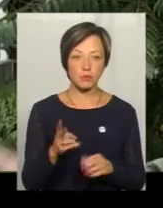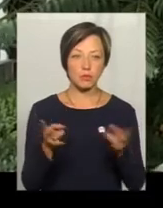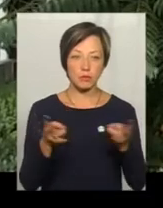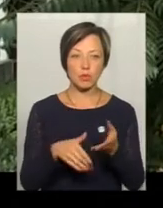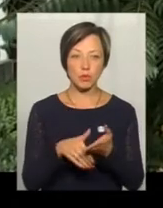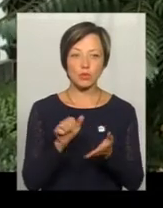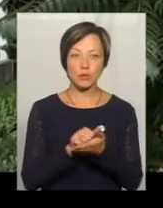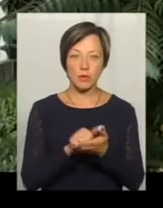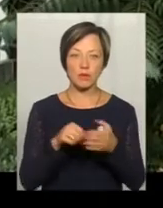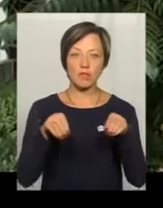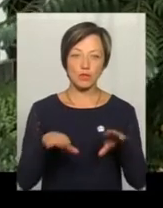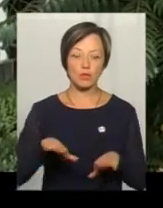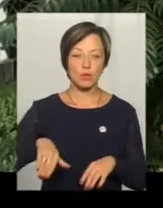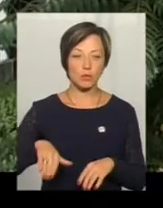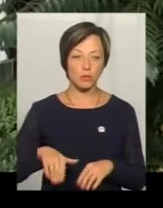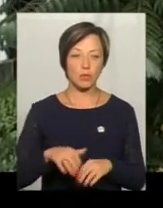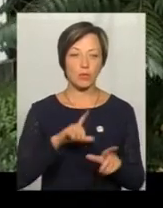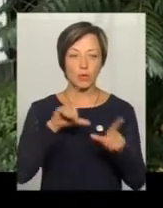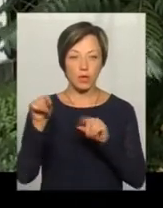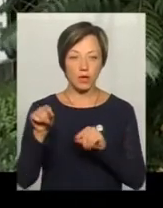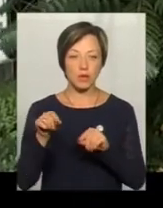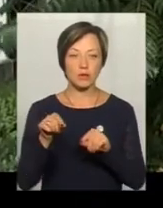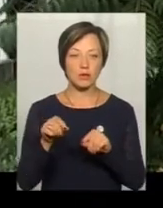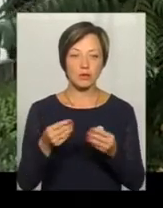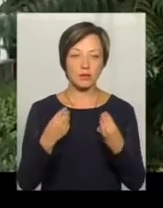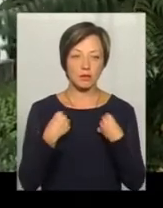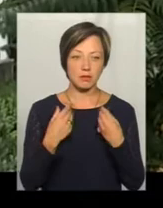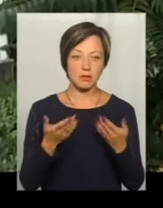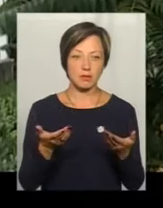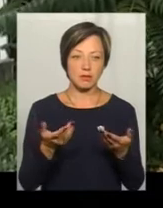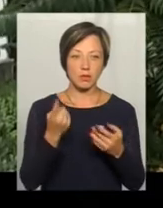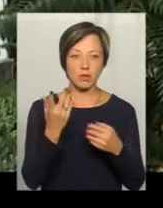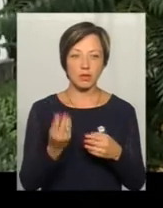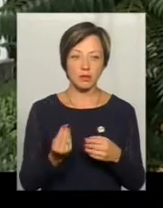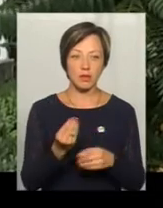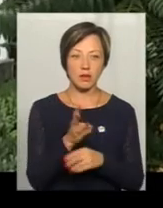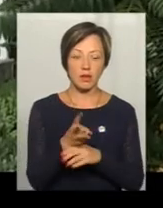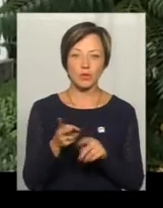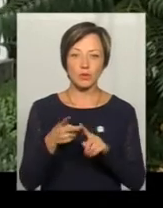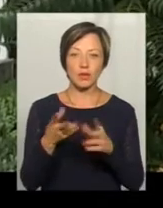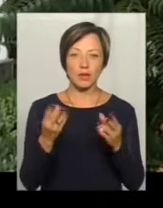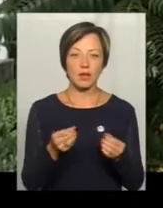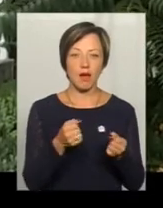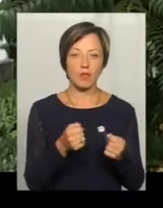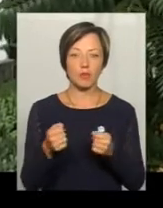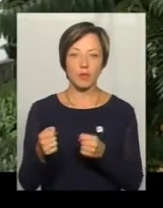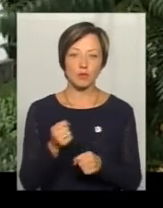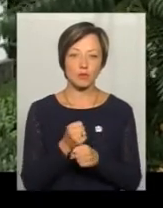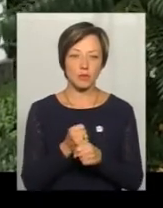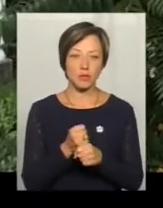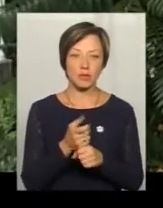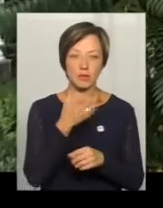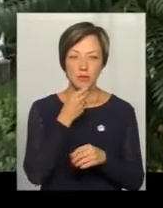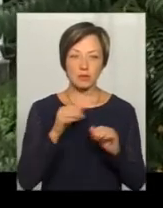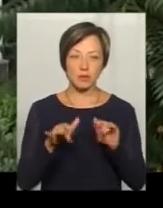документом ми рішимо, потім. Поїхали туди, дали мені один день камеру, другий день автомат. Зробили дуже